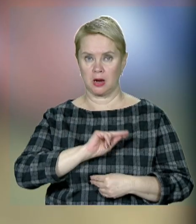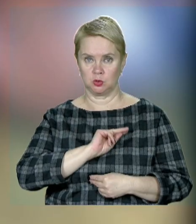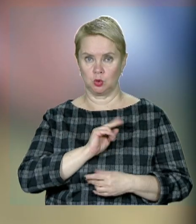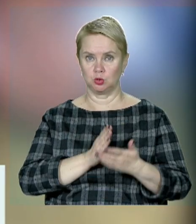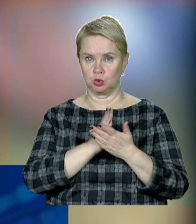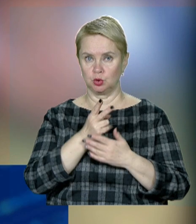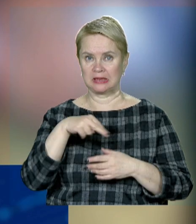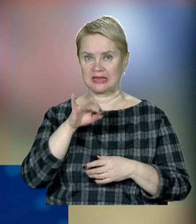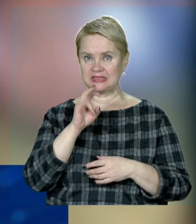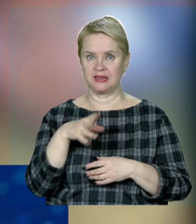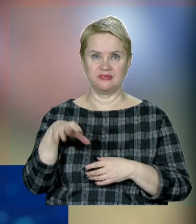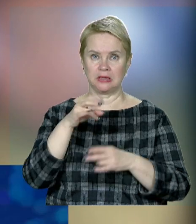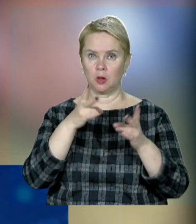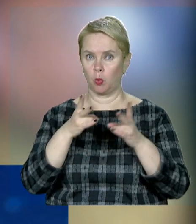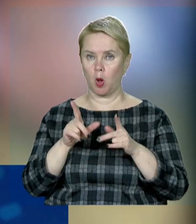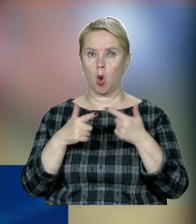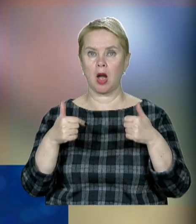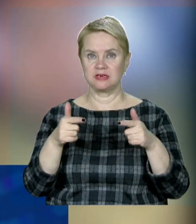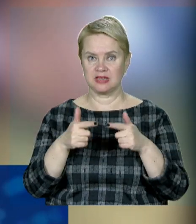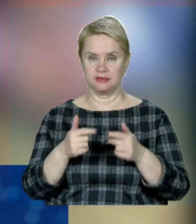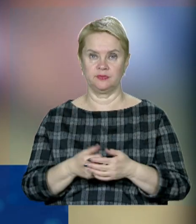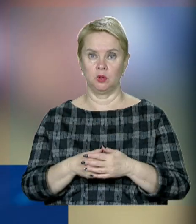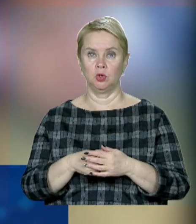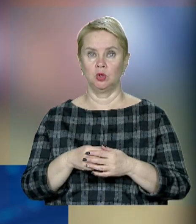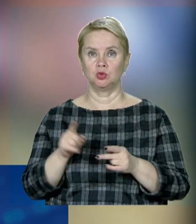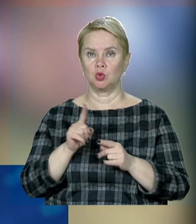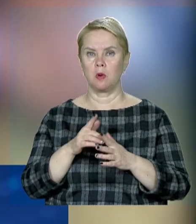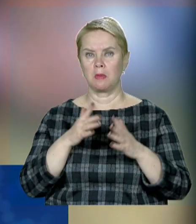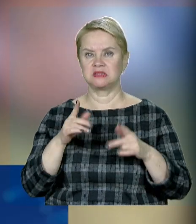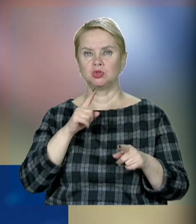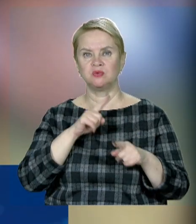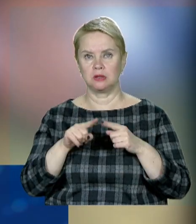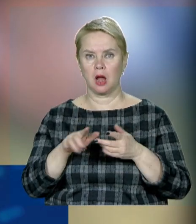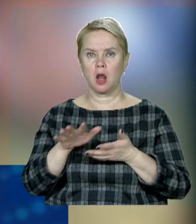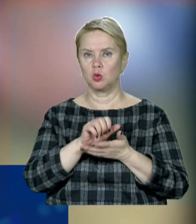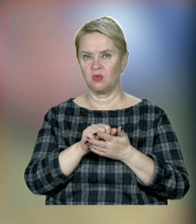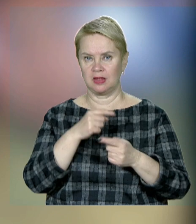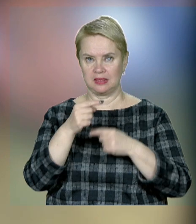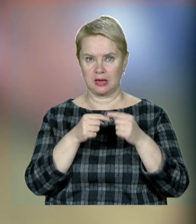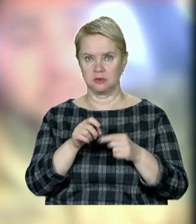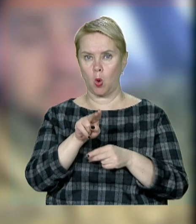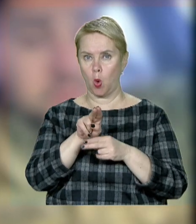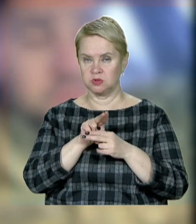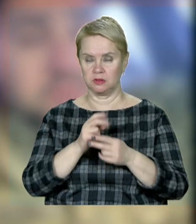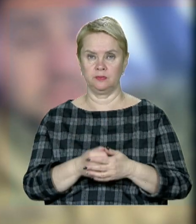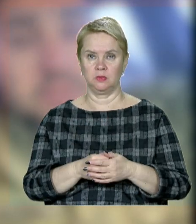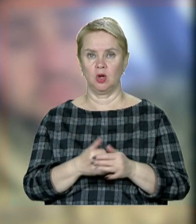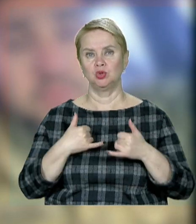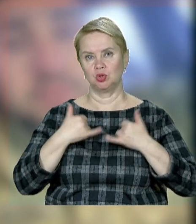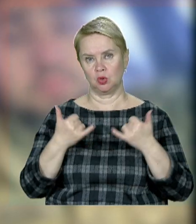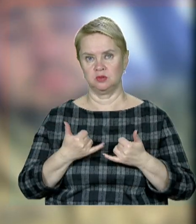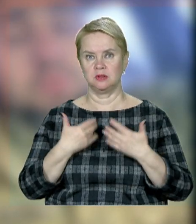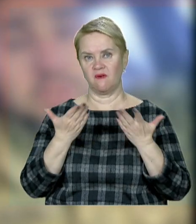служби ДСНС і всі необхідні організації, щоб максимально швидко ліквідувати наслідки обстрілу. Шановні,